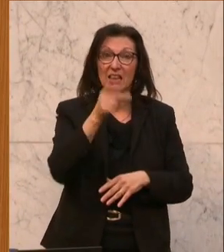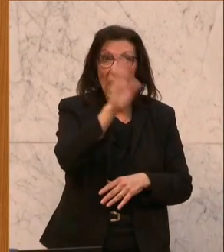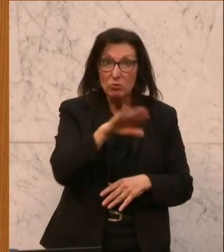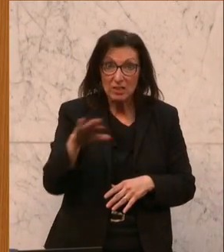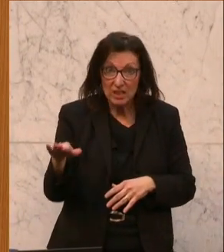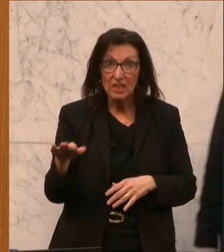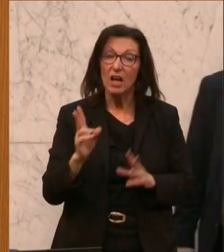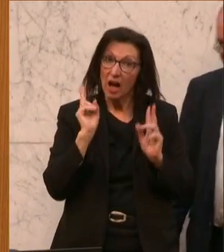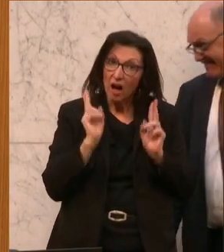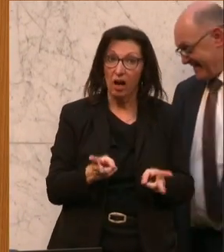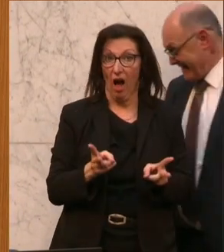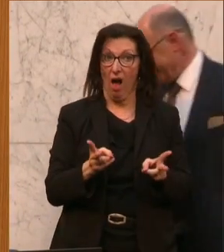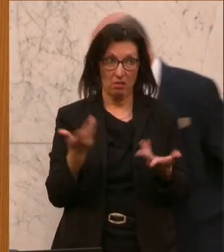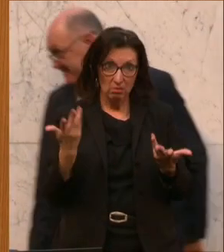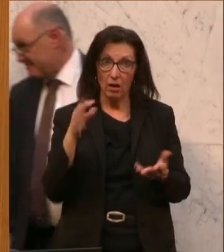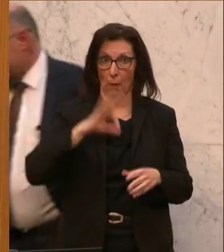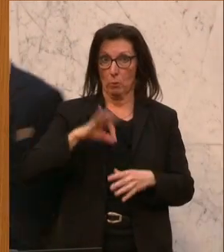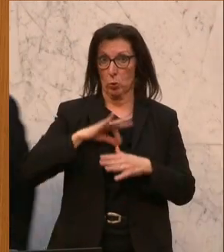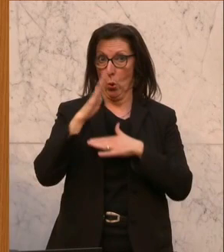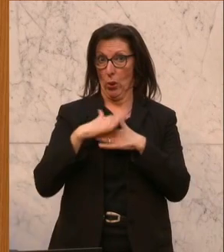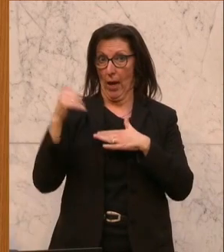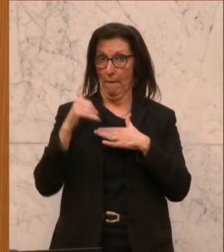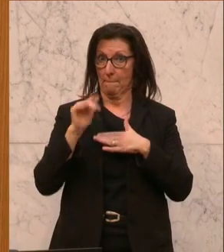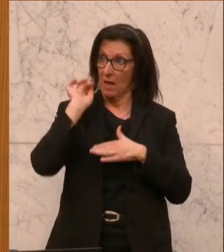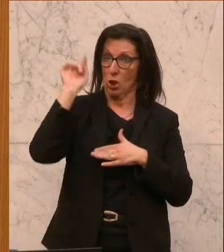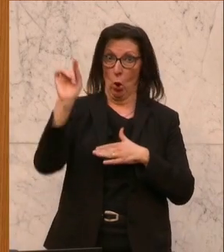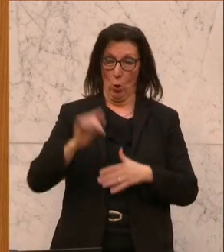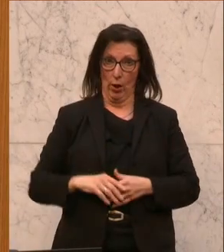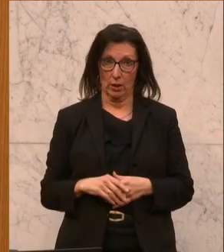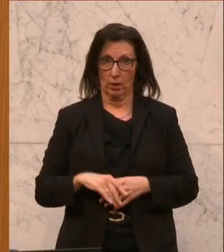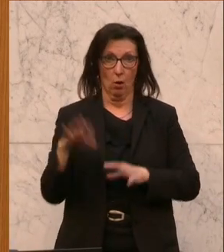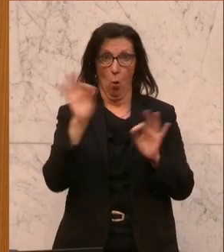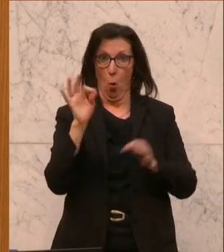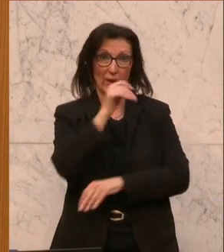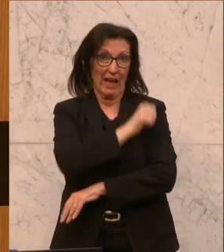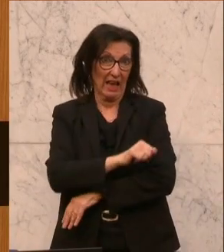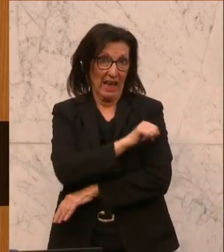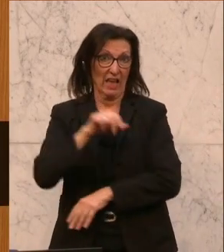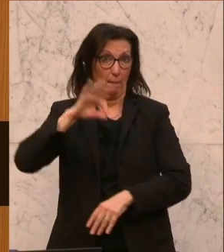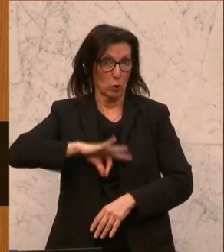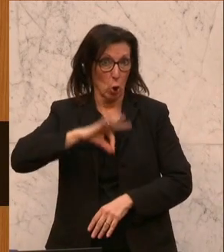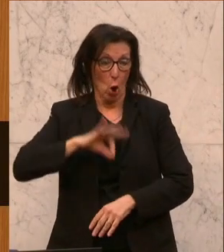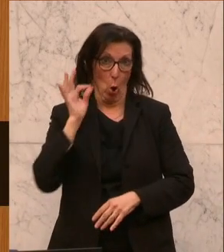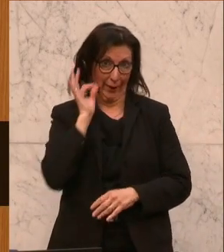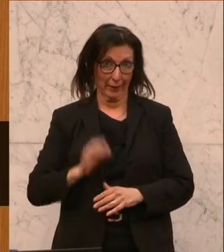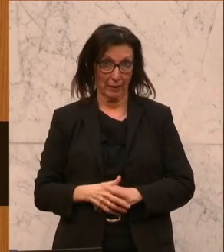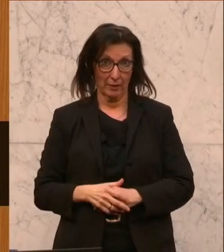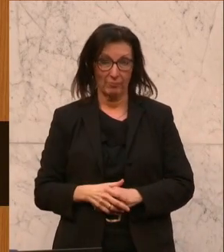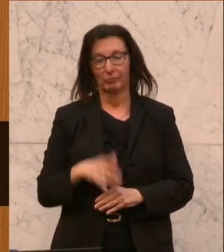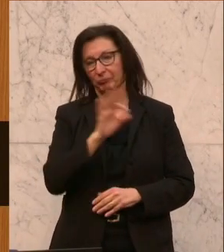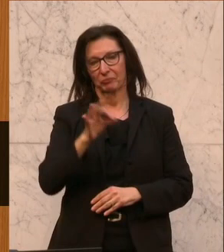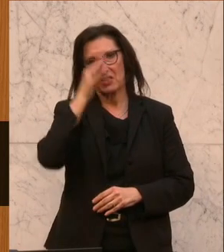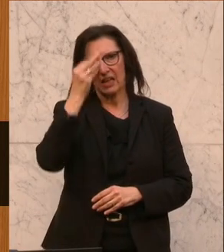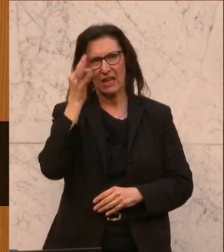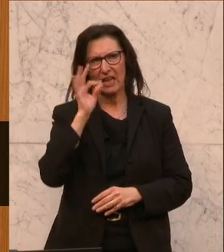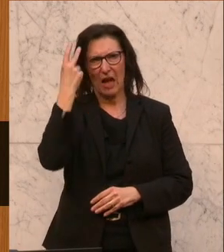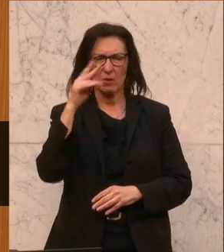Versorgungsmöglichkeit bei einer Psychotherapeutin oder einem Psychotherapeuten oder einer klinischen Psychologin. Sehr geehrte Damen und Herren, sehr geehrter